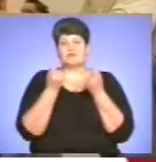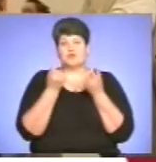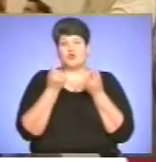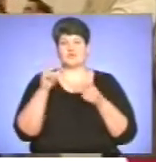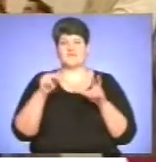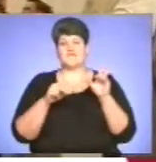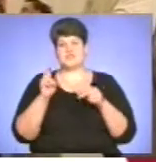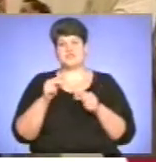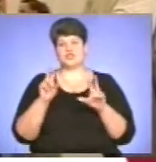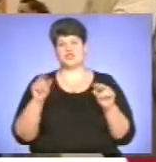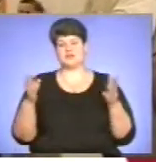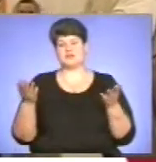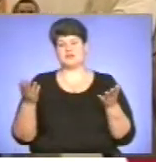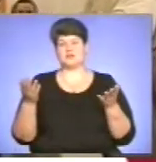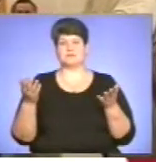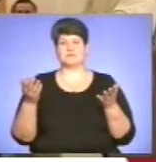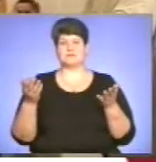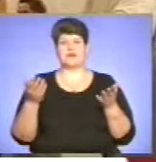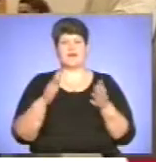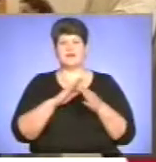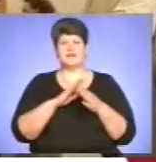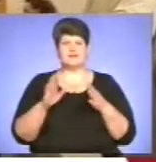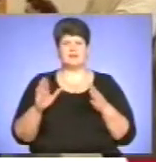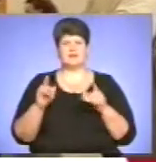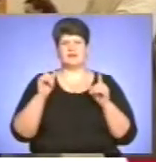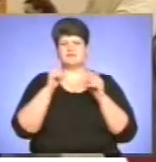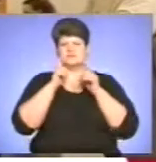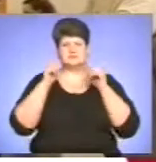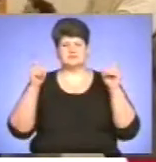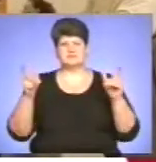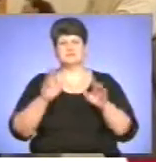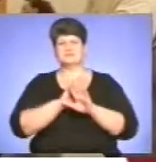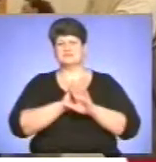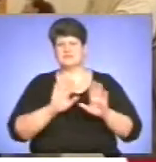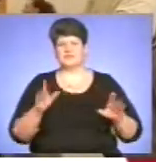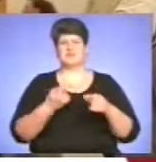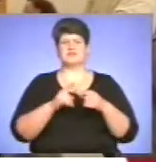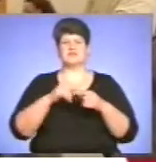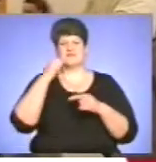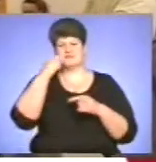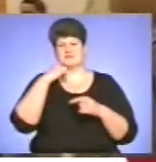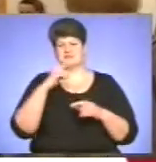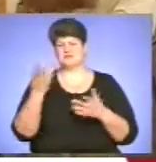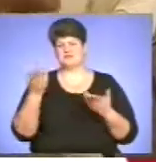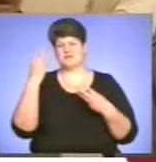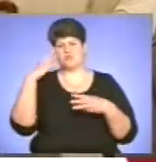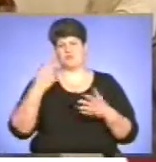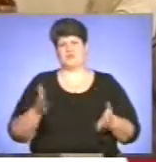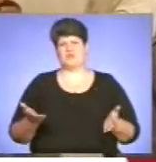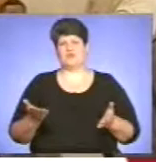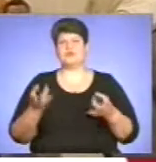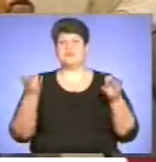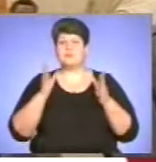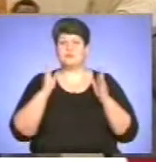можливо, шансі трошки. Але не епатажу, не крику. Це вже старомодно і архаїчно бути епатажним. Треба бути